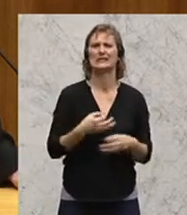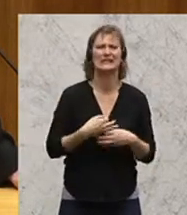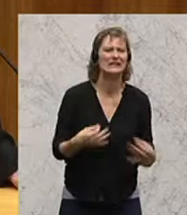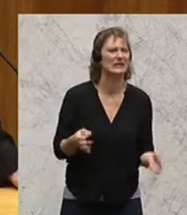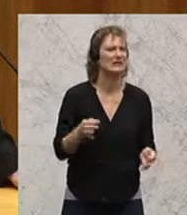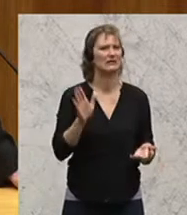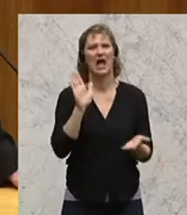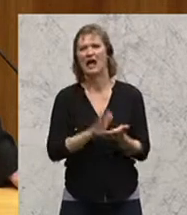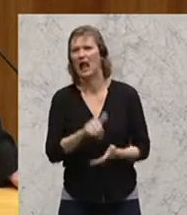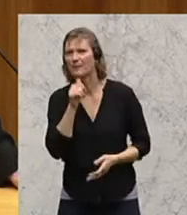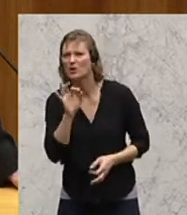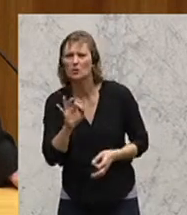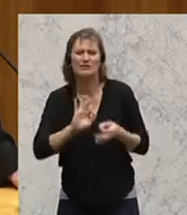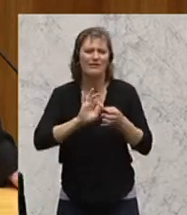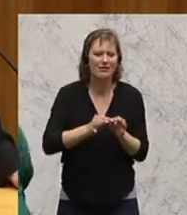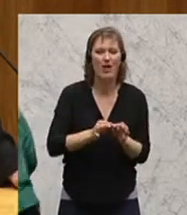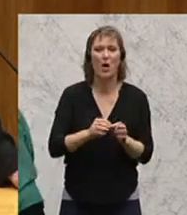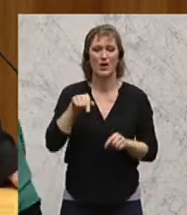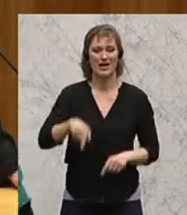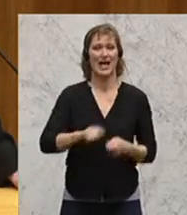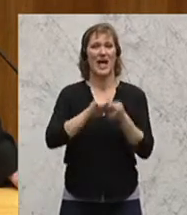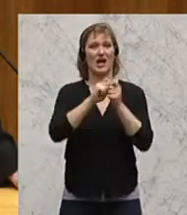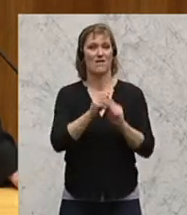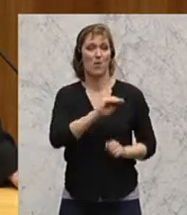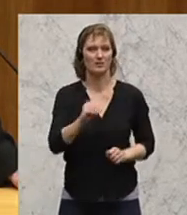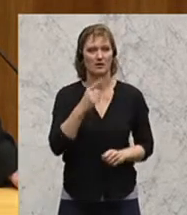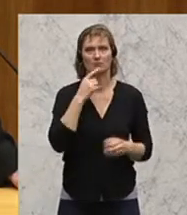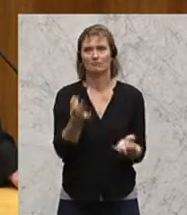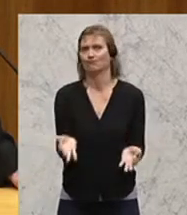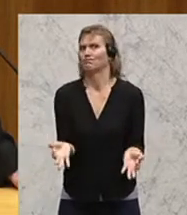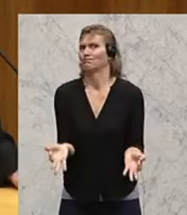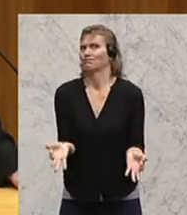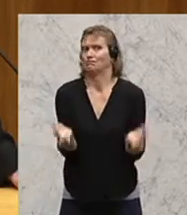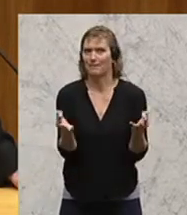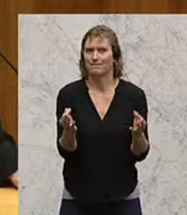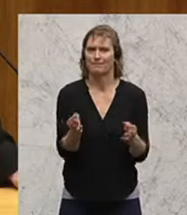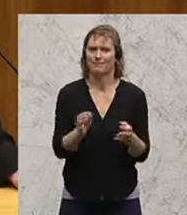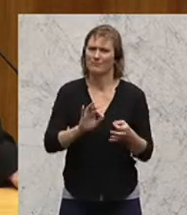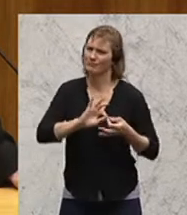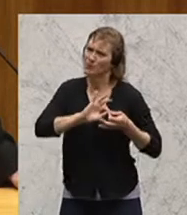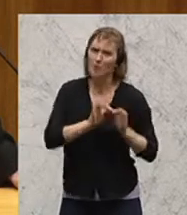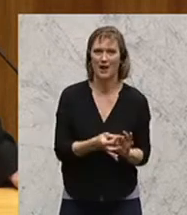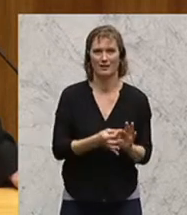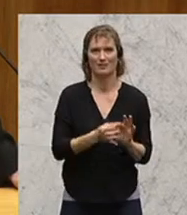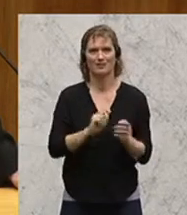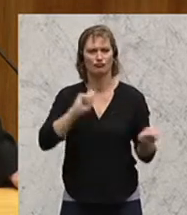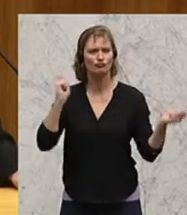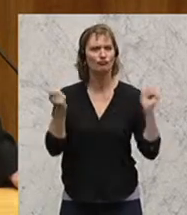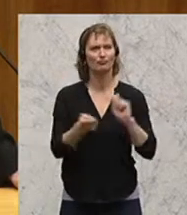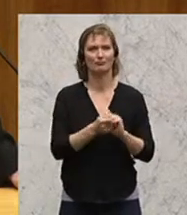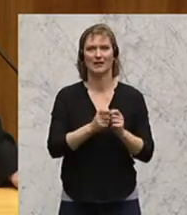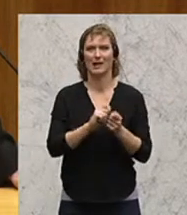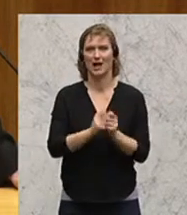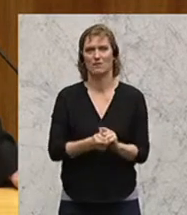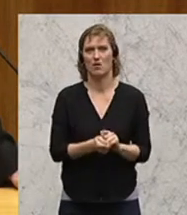nicht ganz gelungen ist, bei dieser Reform kann ich sagen, die ist uns ganz gelungen. Das ist eine große, eine